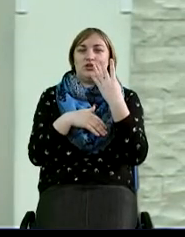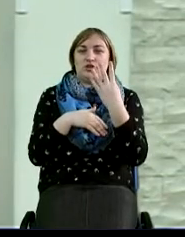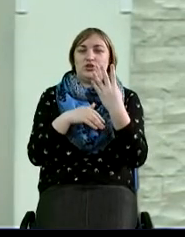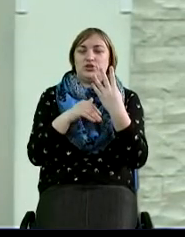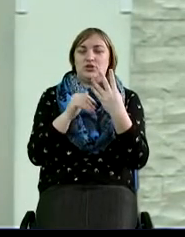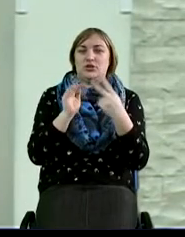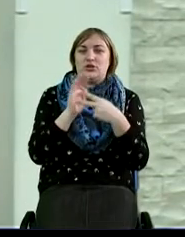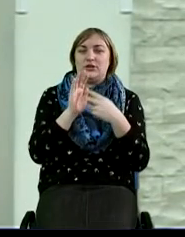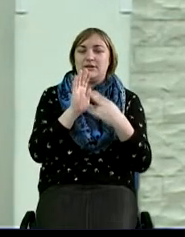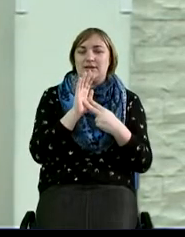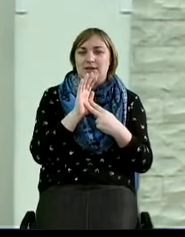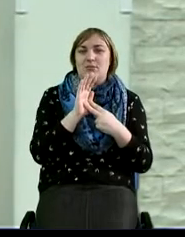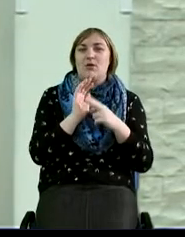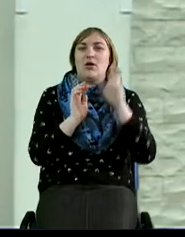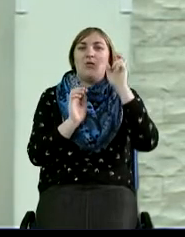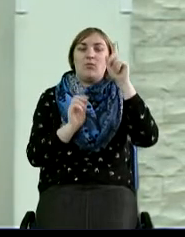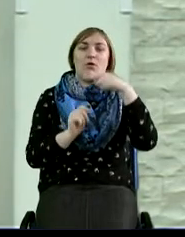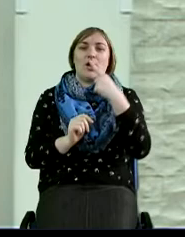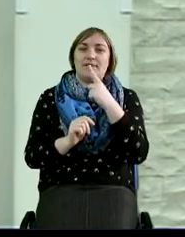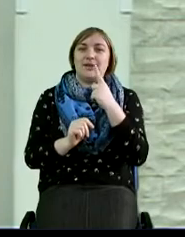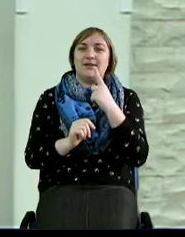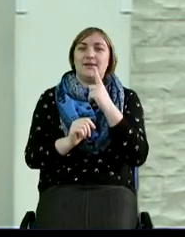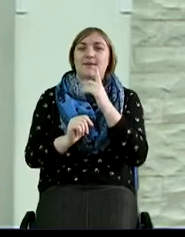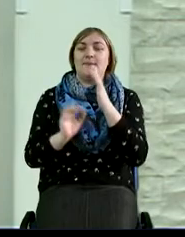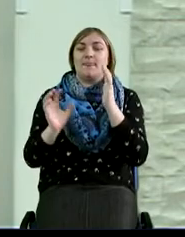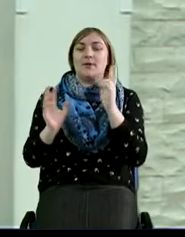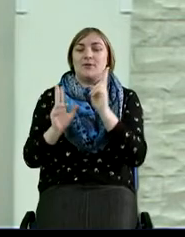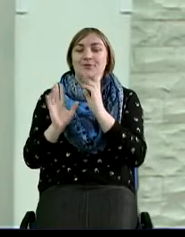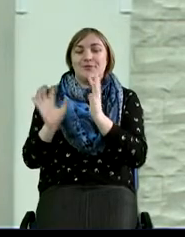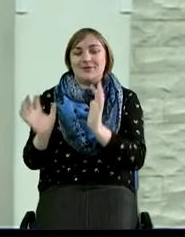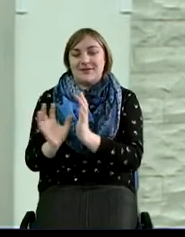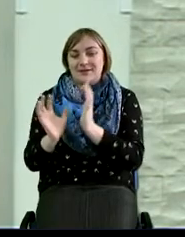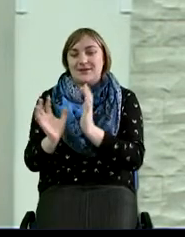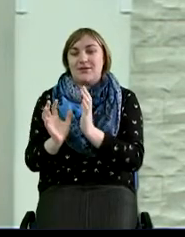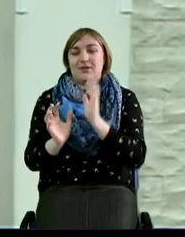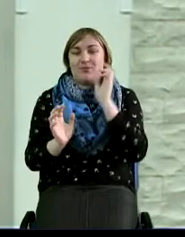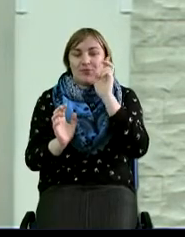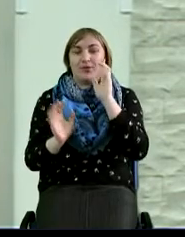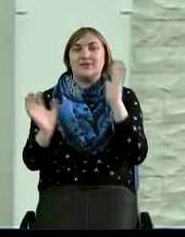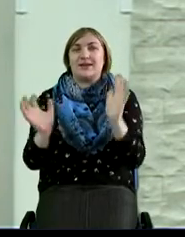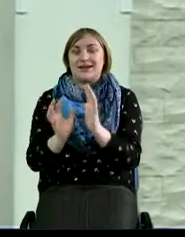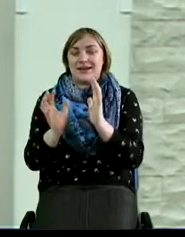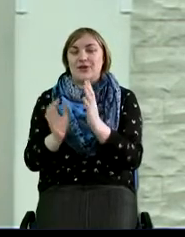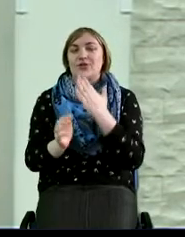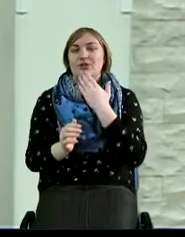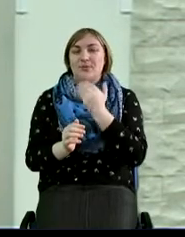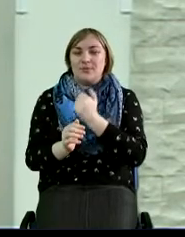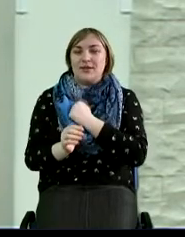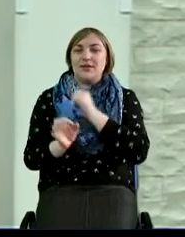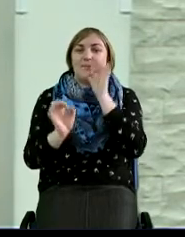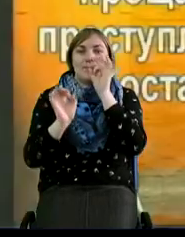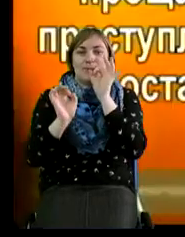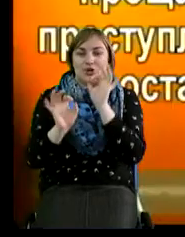то Бог говорит, «Сохраняющий милость в тысячу родов, прощающий вину и преступления, и грех,